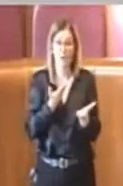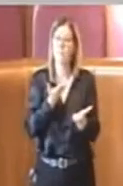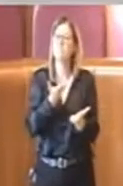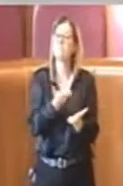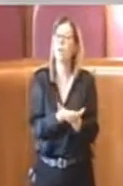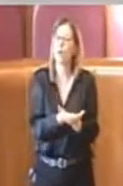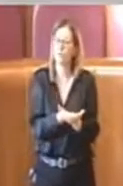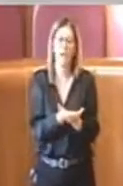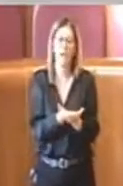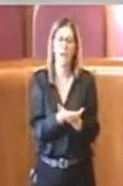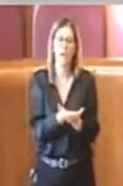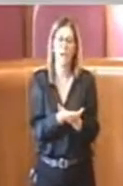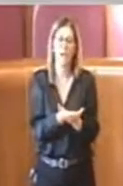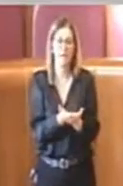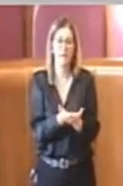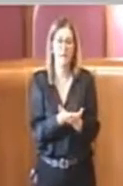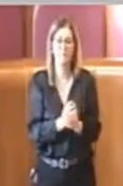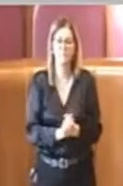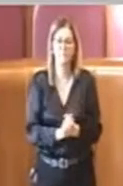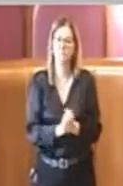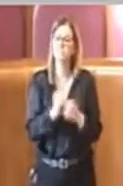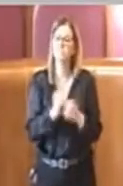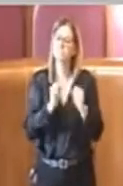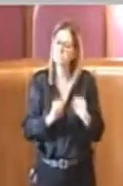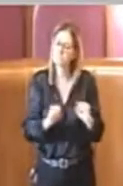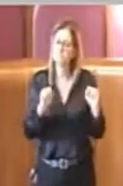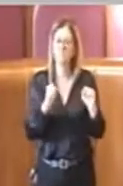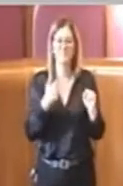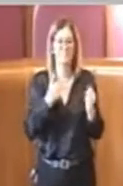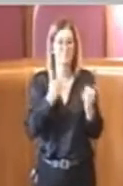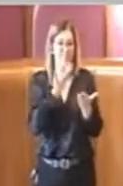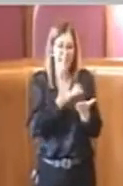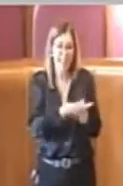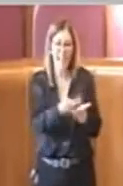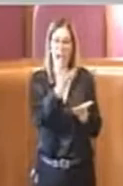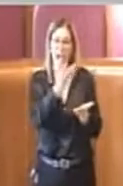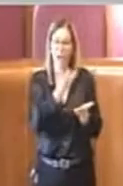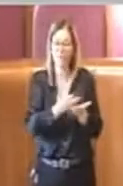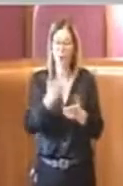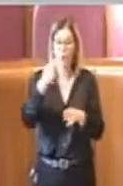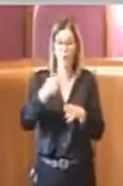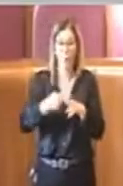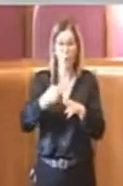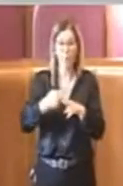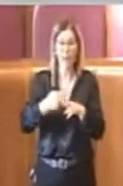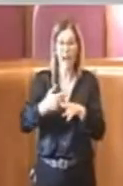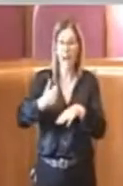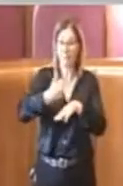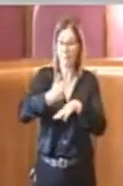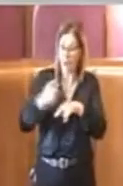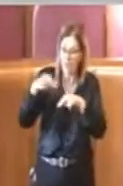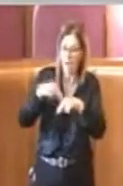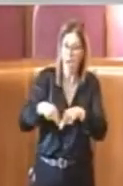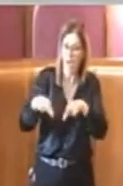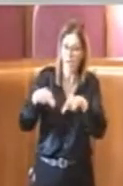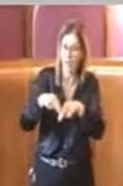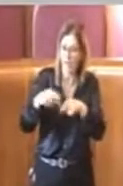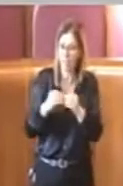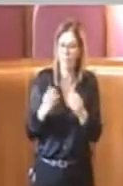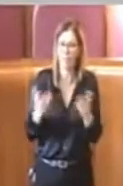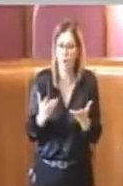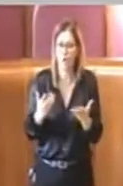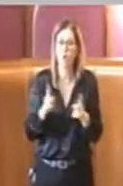di poter anche raccontare quello che Roma Capitale ha fatto in questi anni, perché non è stata con le mani in mano.